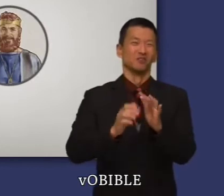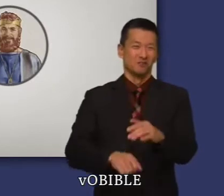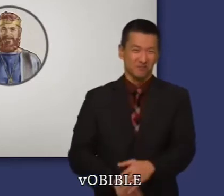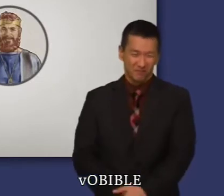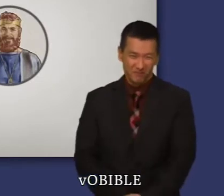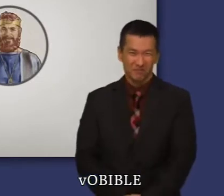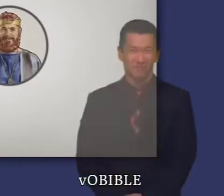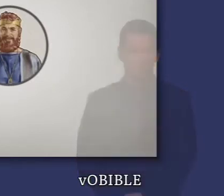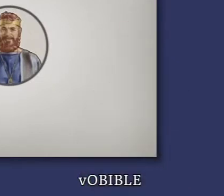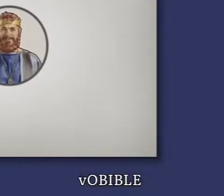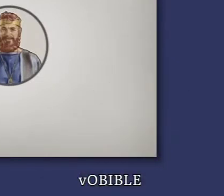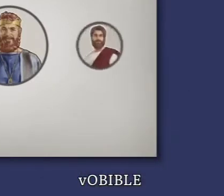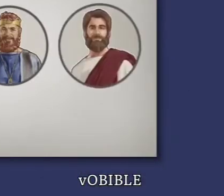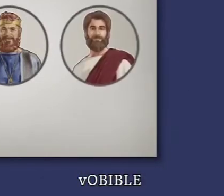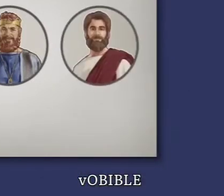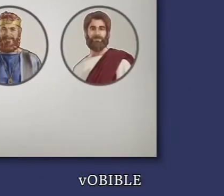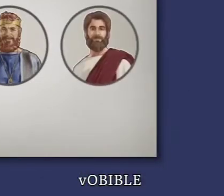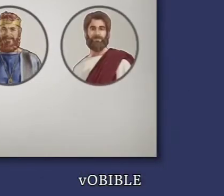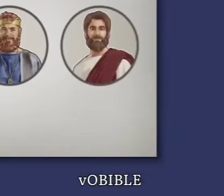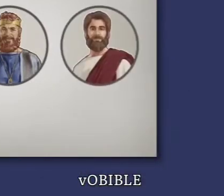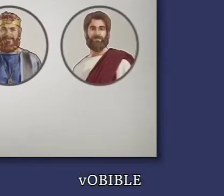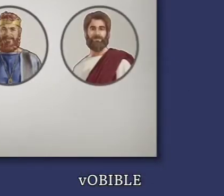roi d'Israël et a été un ancêtre du Messie.